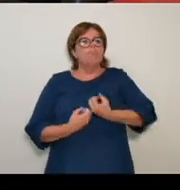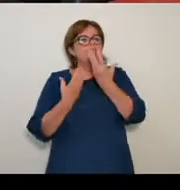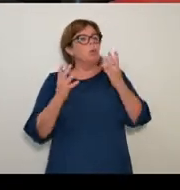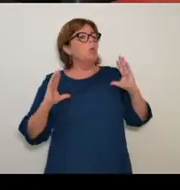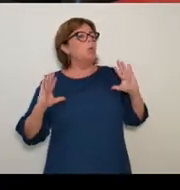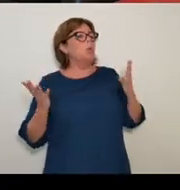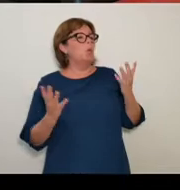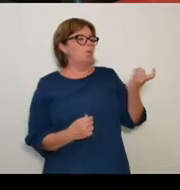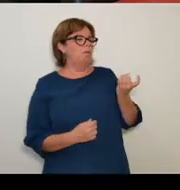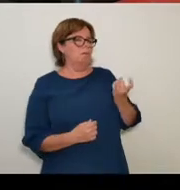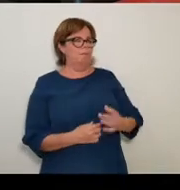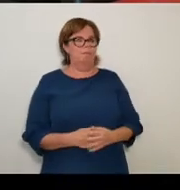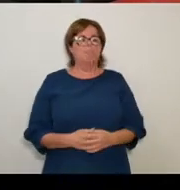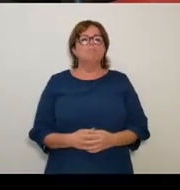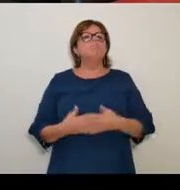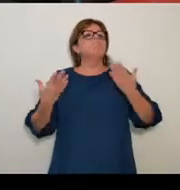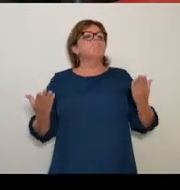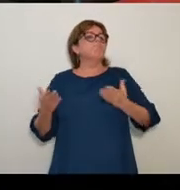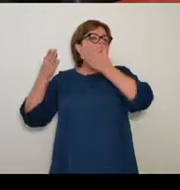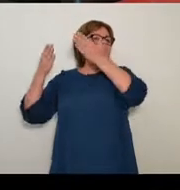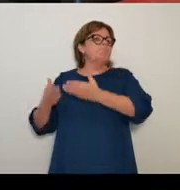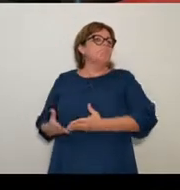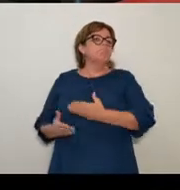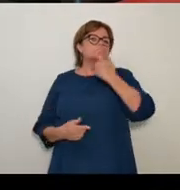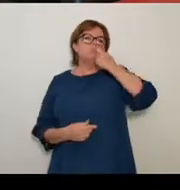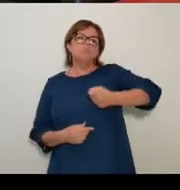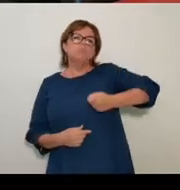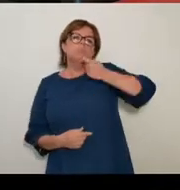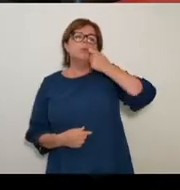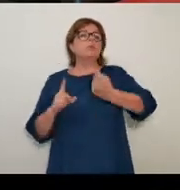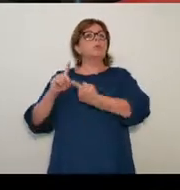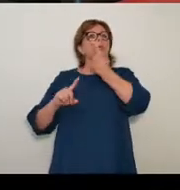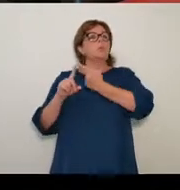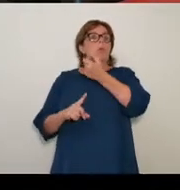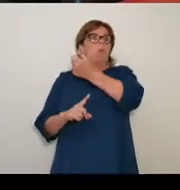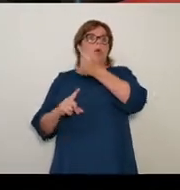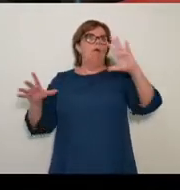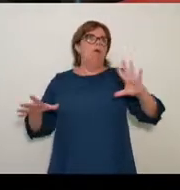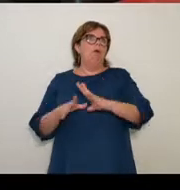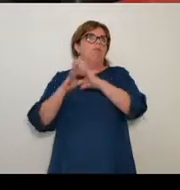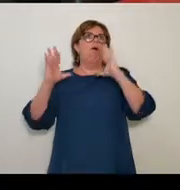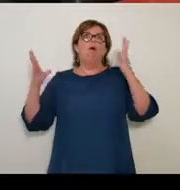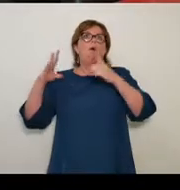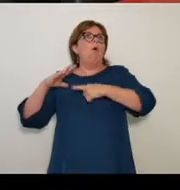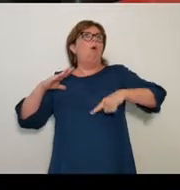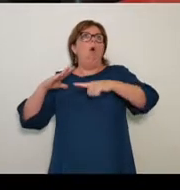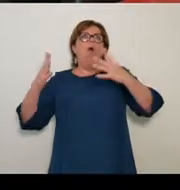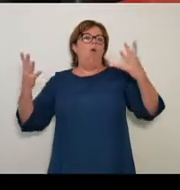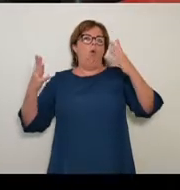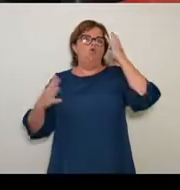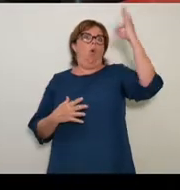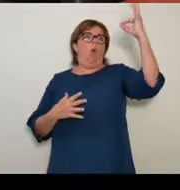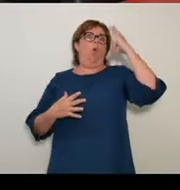pour beaucoup de spécialistes, d'experts, cela passe essentiellement par le son. Dans la philosophie du